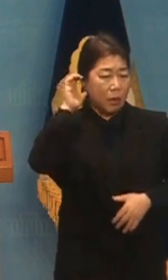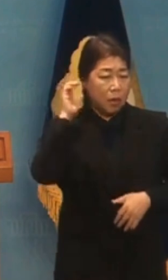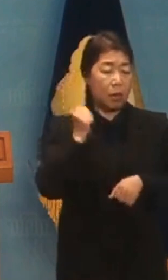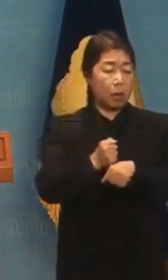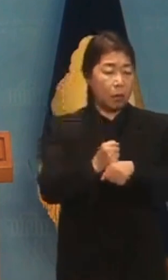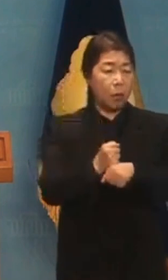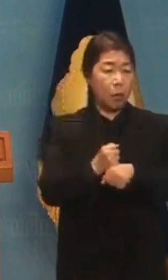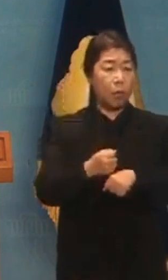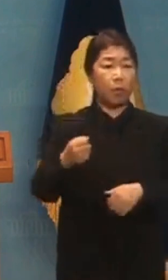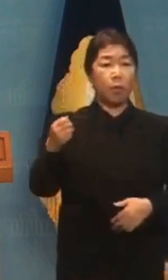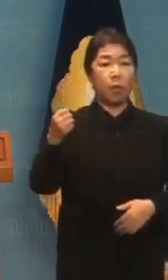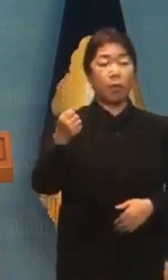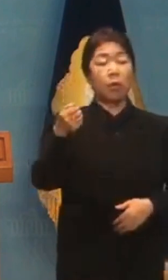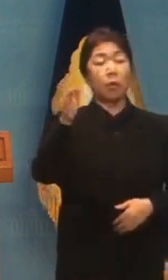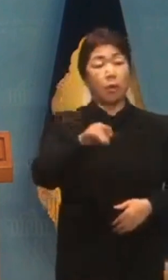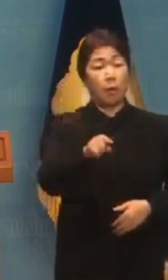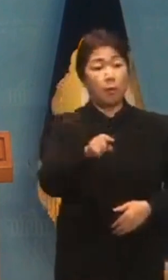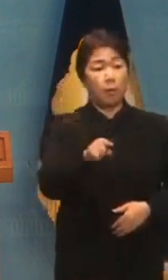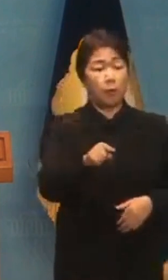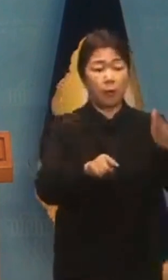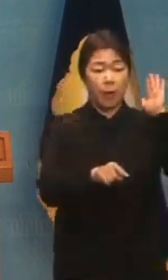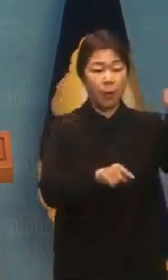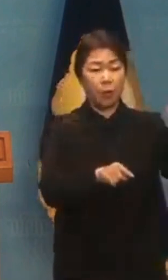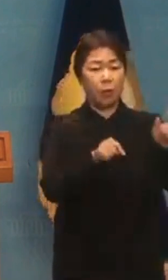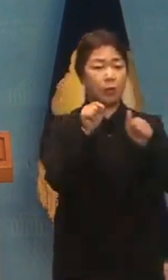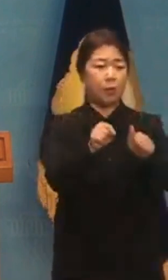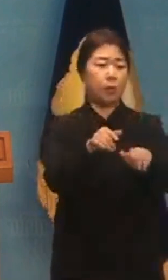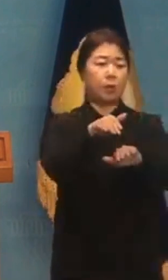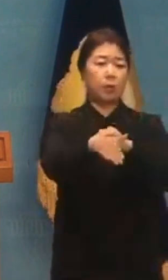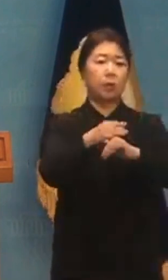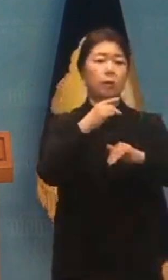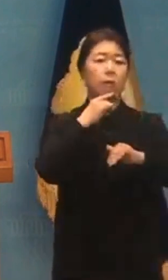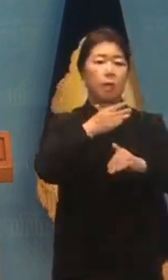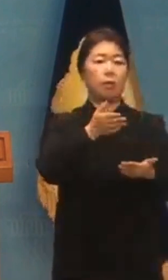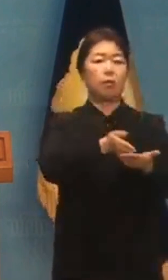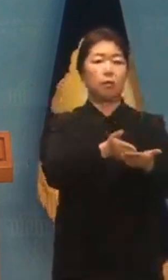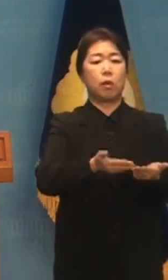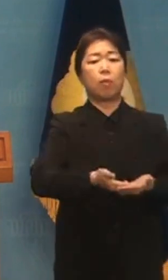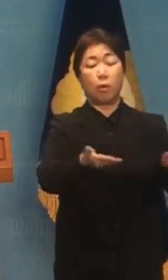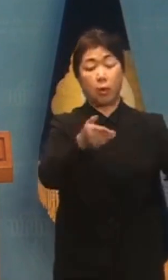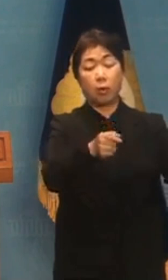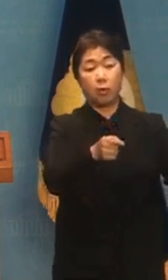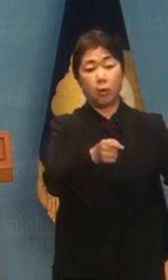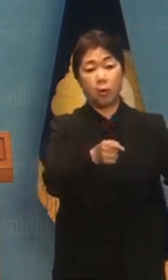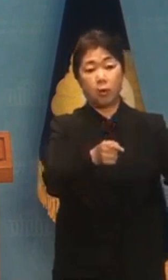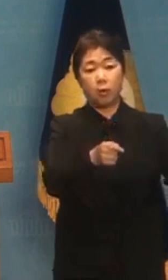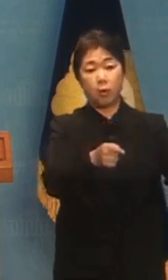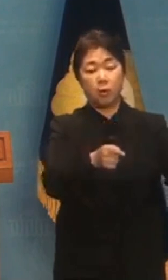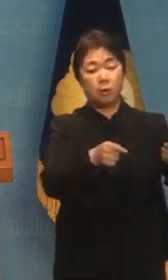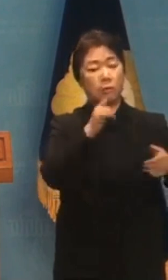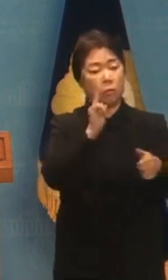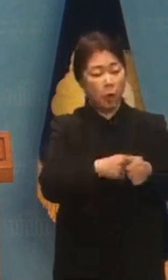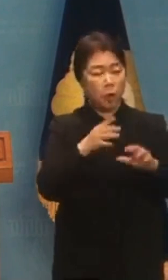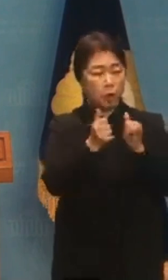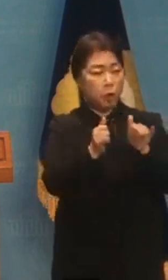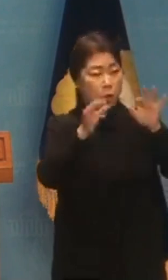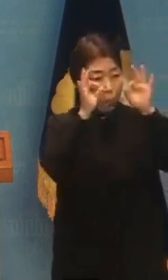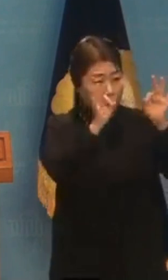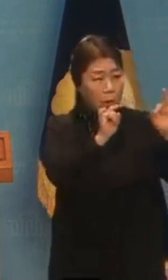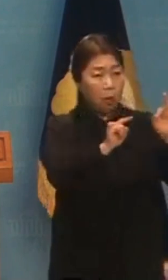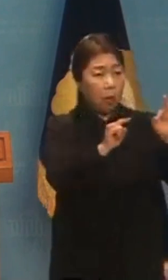점령군 같은 행태에서 국민은 윤석열 정부의 추한 민낯을 보고 있음을 명심하십시오.